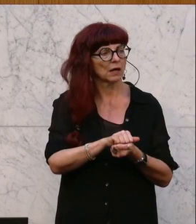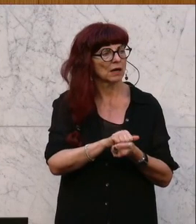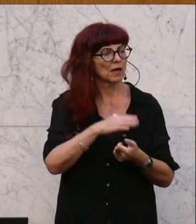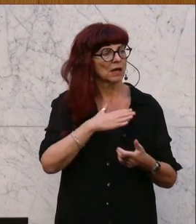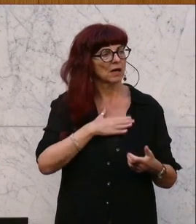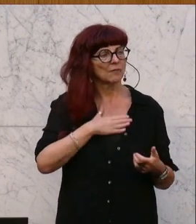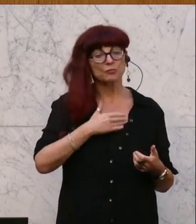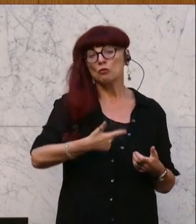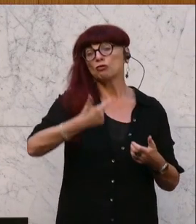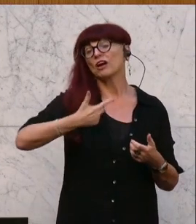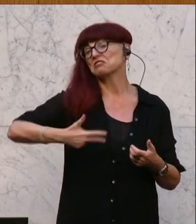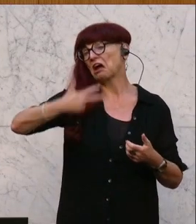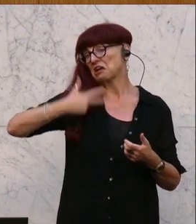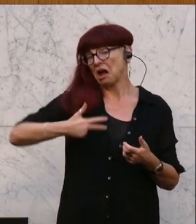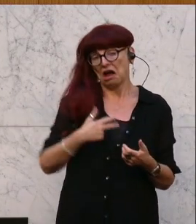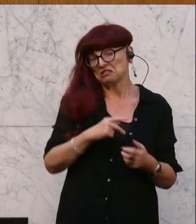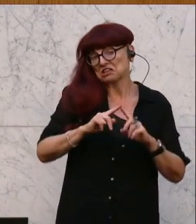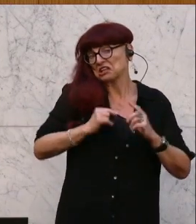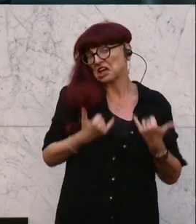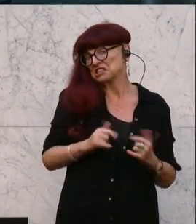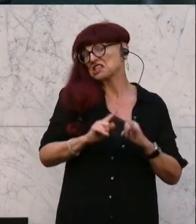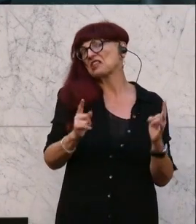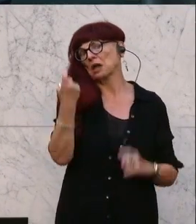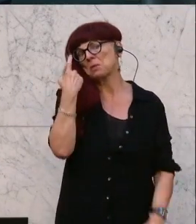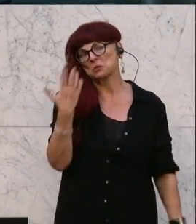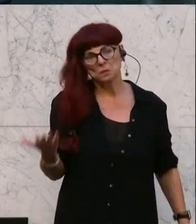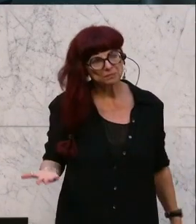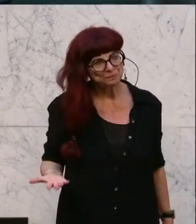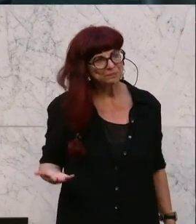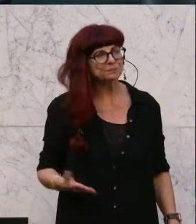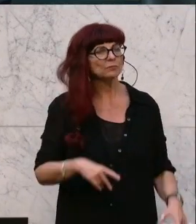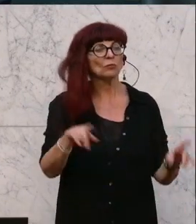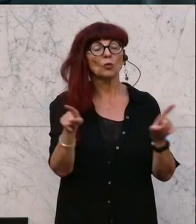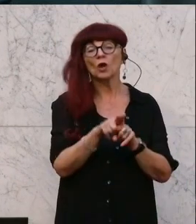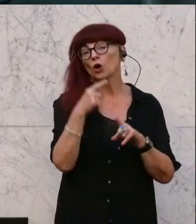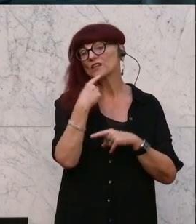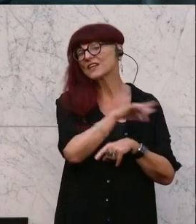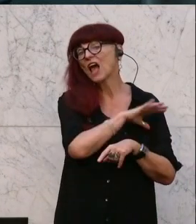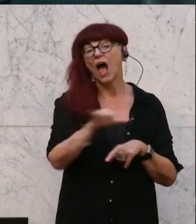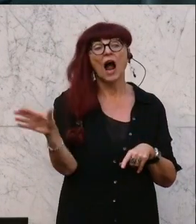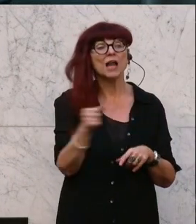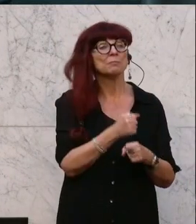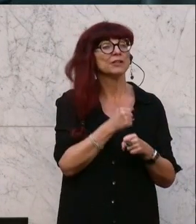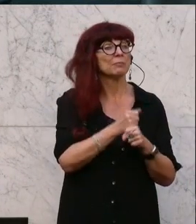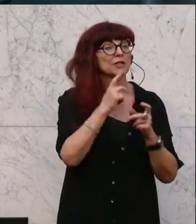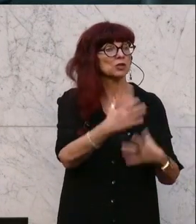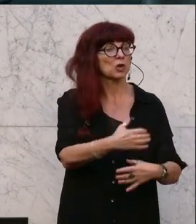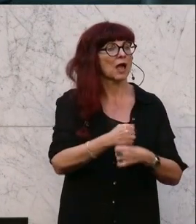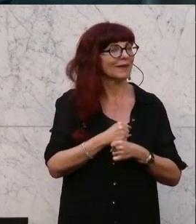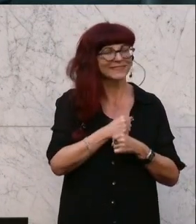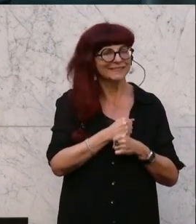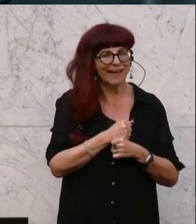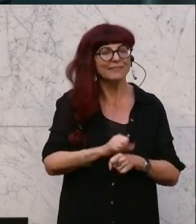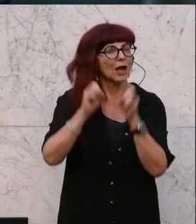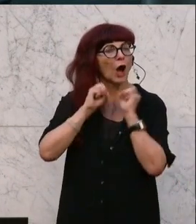Geschwätz vor drei Jahren, sieht man das jetzt ganz anders. Man hat auch übrigens gesagt, dass alle Mitarbeitenden erhalten bleiben und stattdessen wurden sie